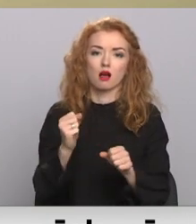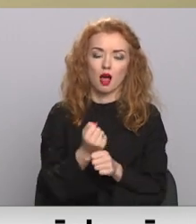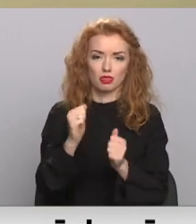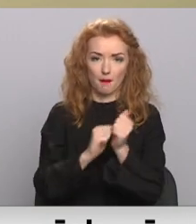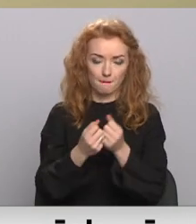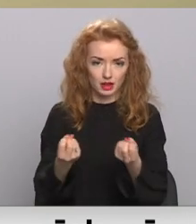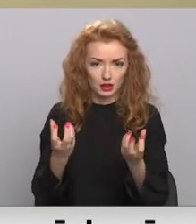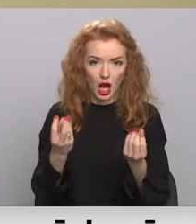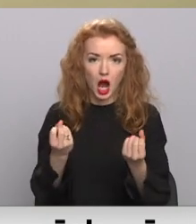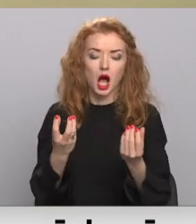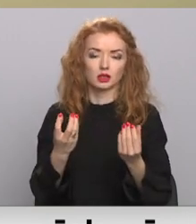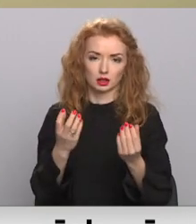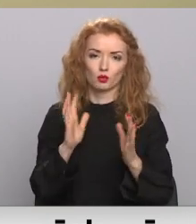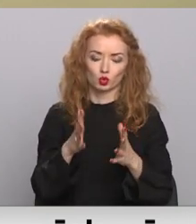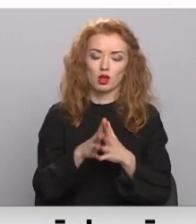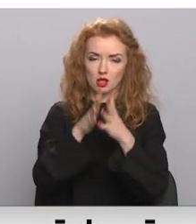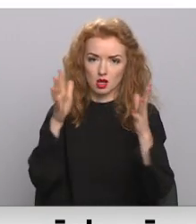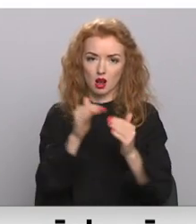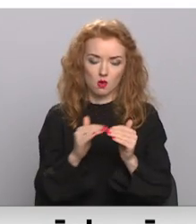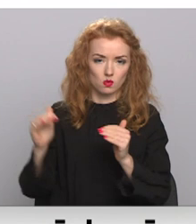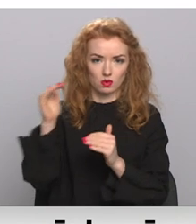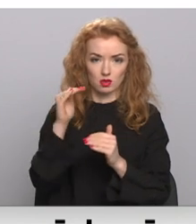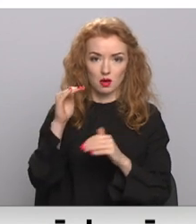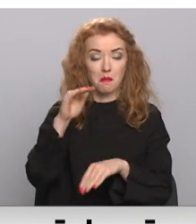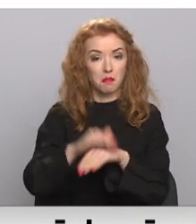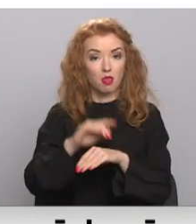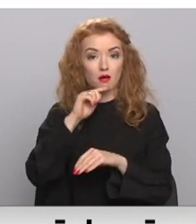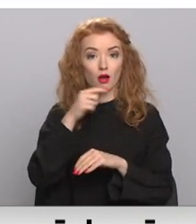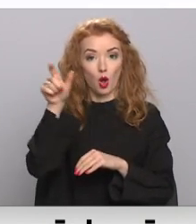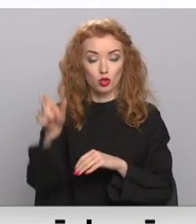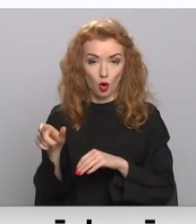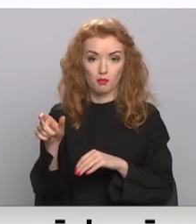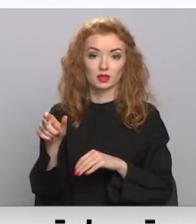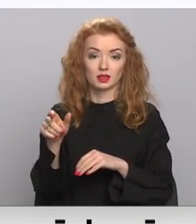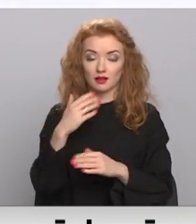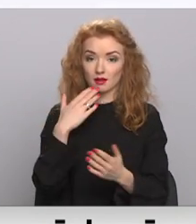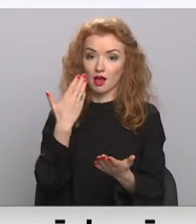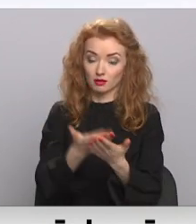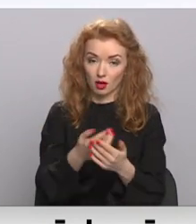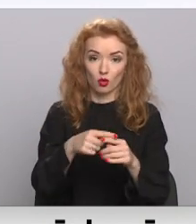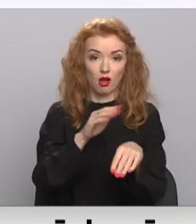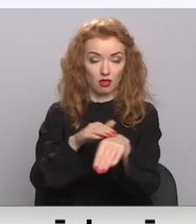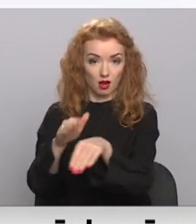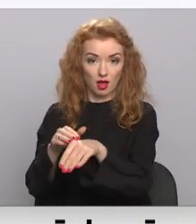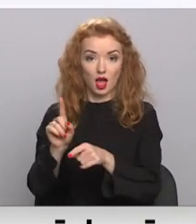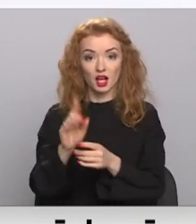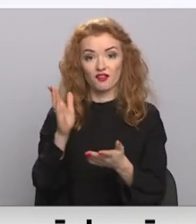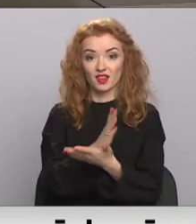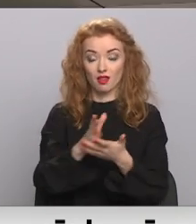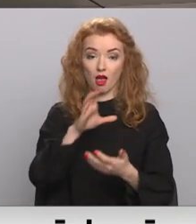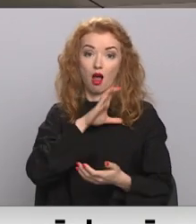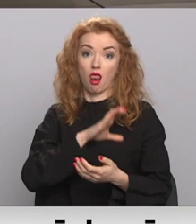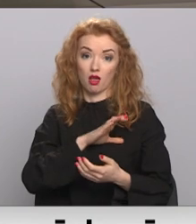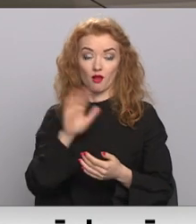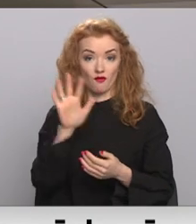gāzi, diez jau nuskrietnā augstas. Banku ekonomisti patērētājiem gan atgādina, ka arī vidējā auga